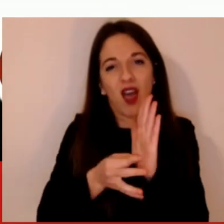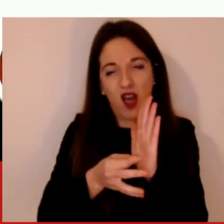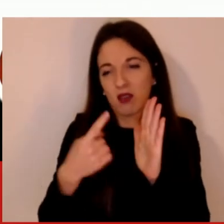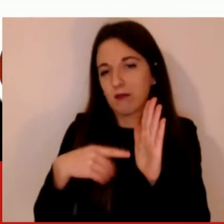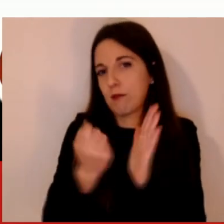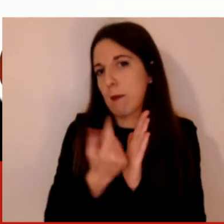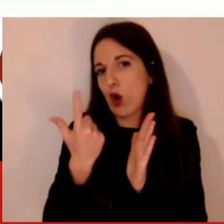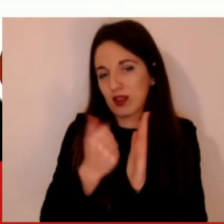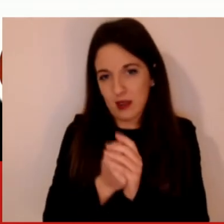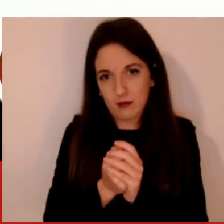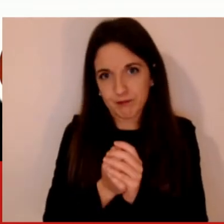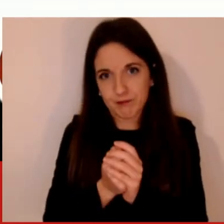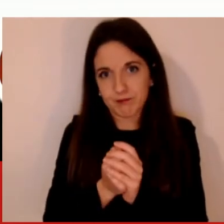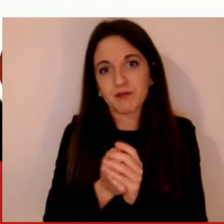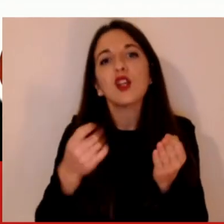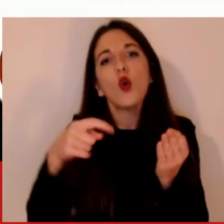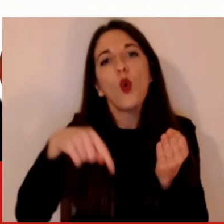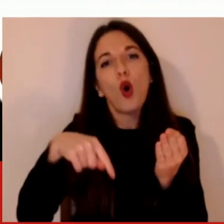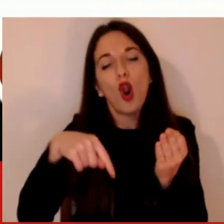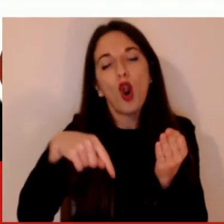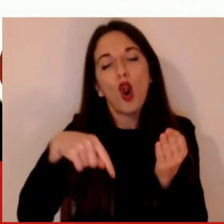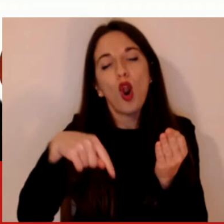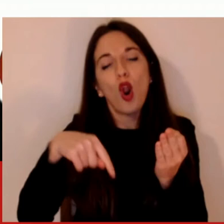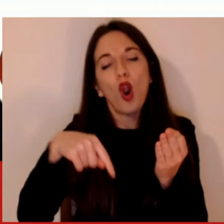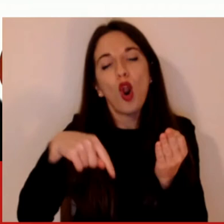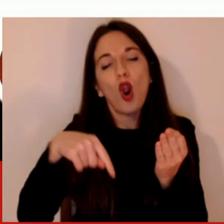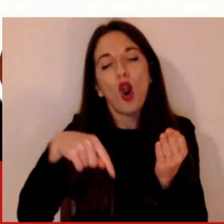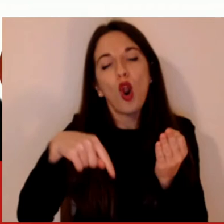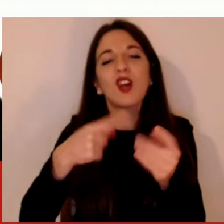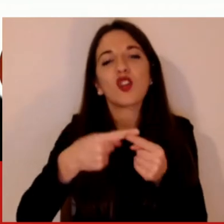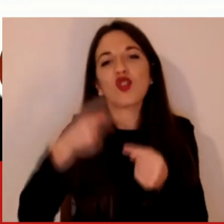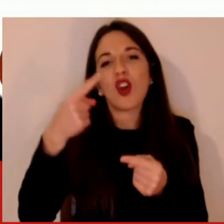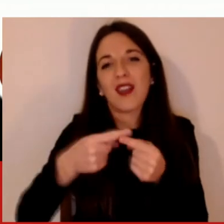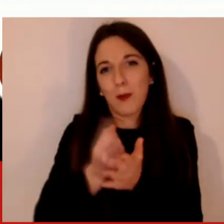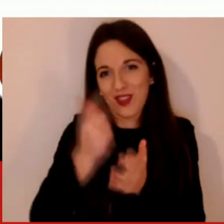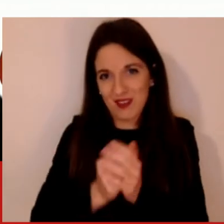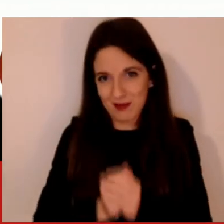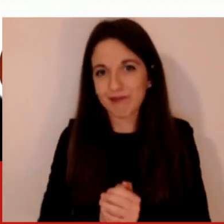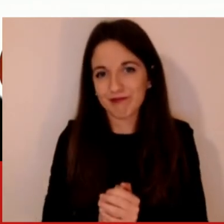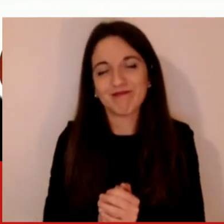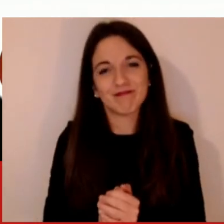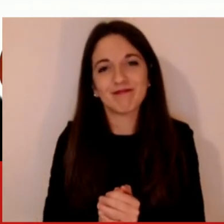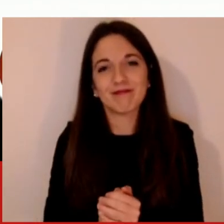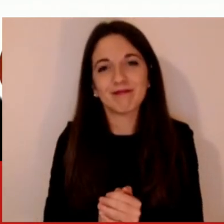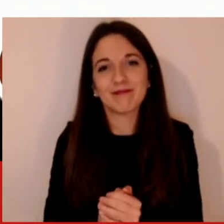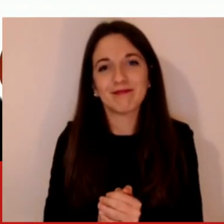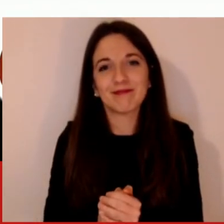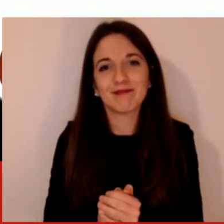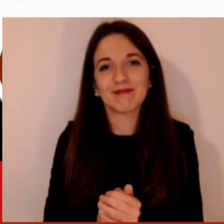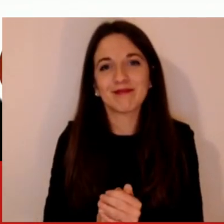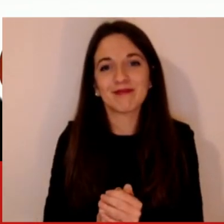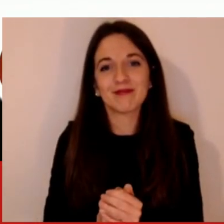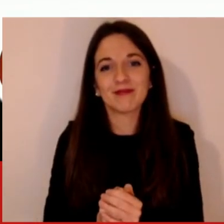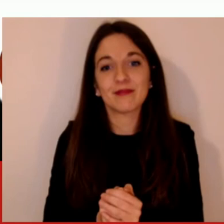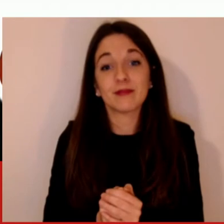oggi sarà una, come dire, un'altra giornata veramente importante. Ecco, questa nuova formula,